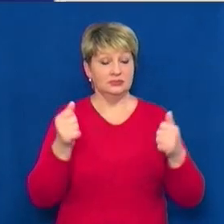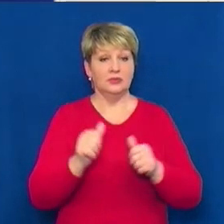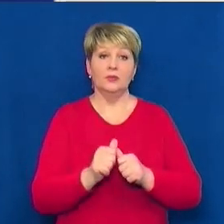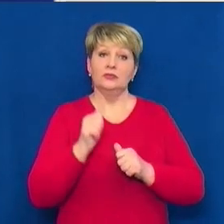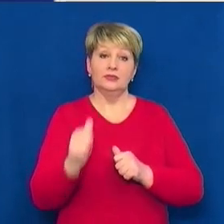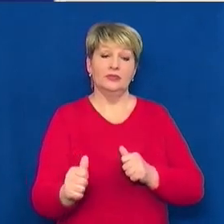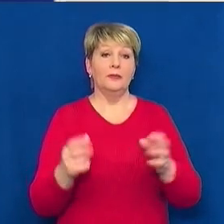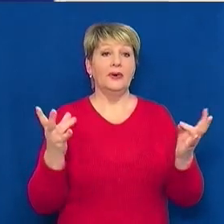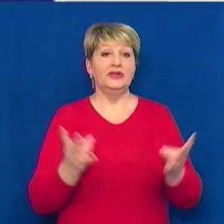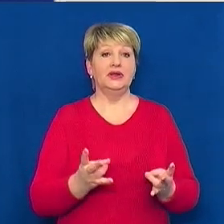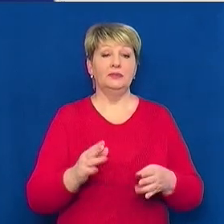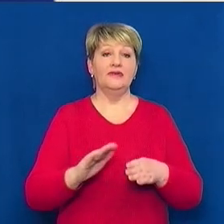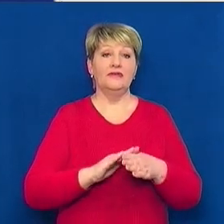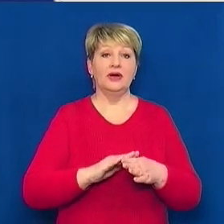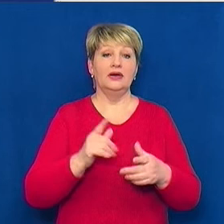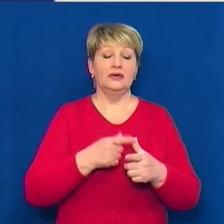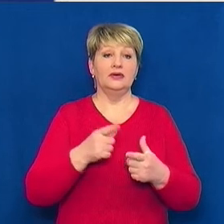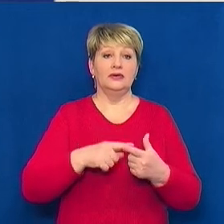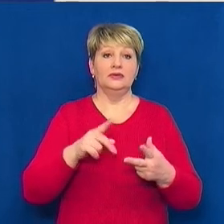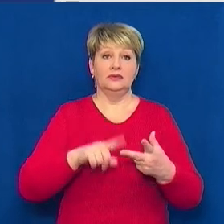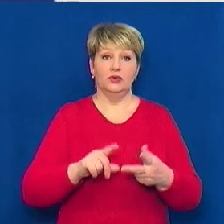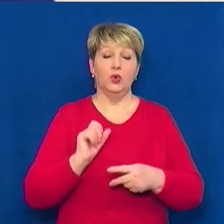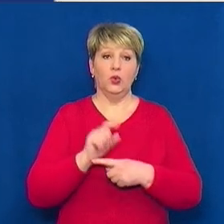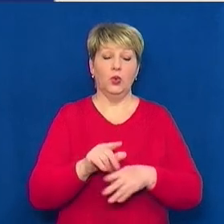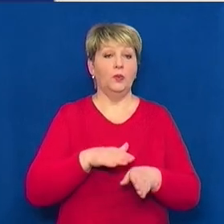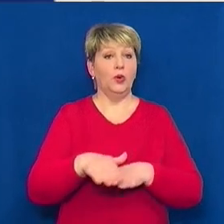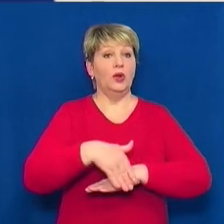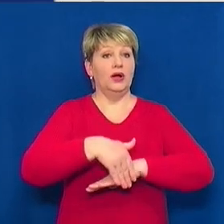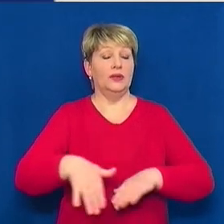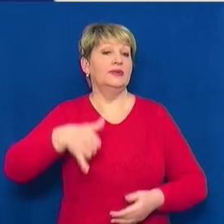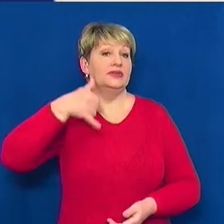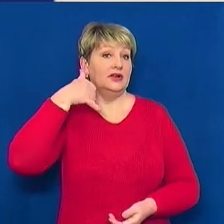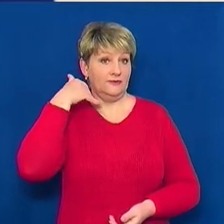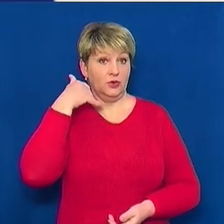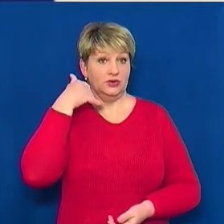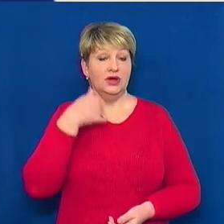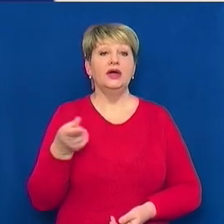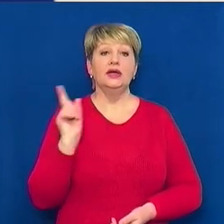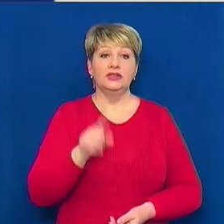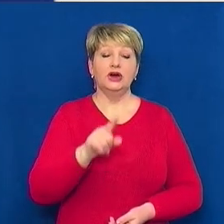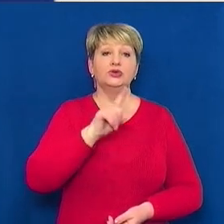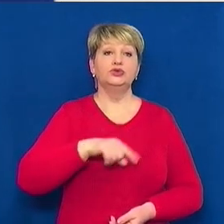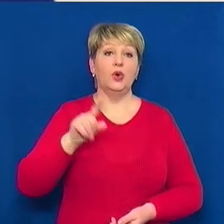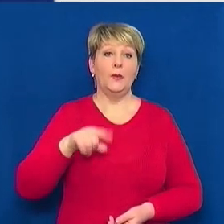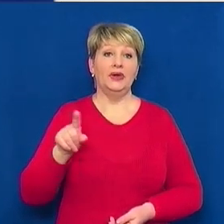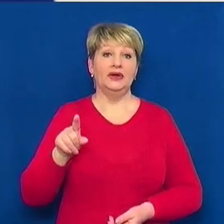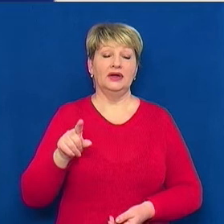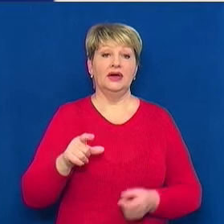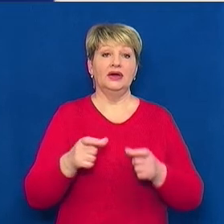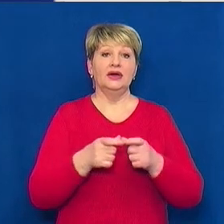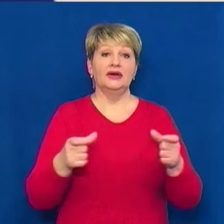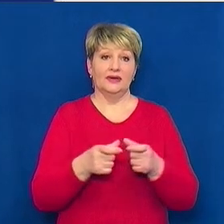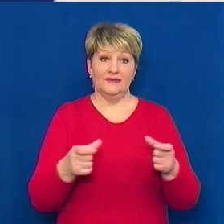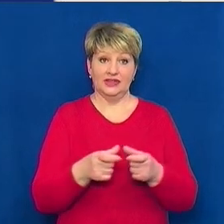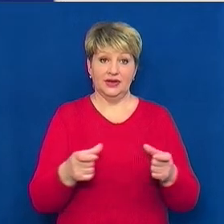це потрібно прізвище,'я по-батькові вказати, повну адресу, контактний телефон, також номер абонементного квитка.